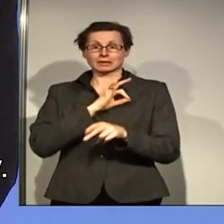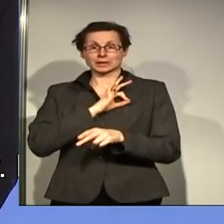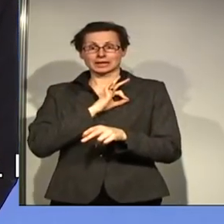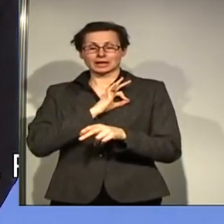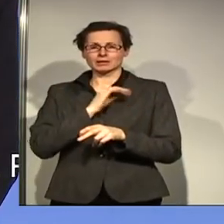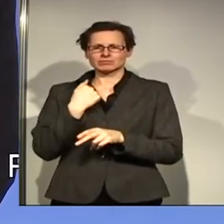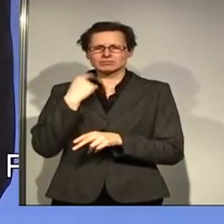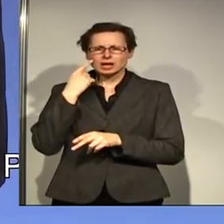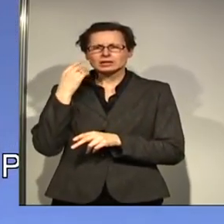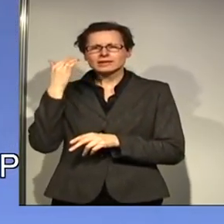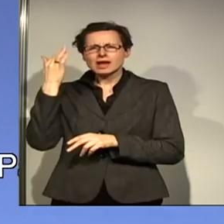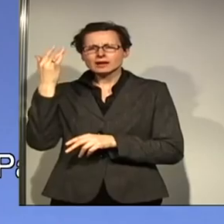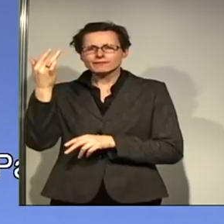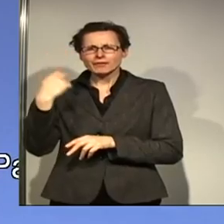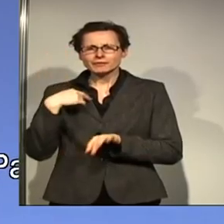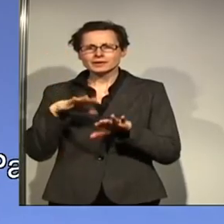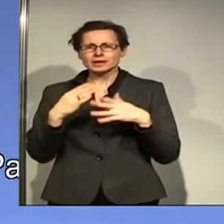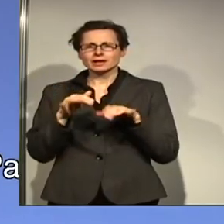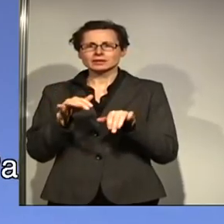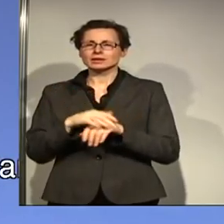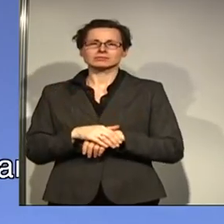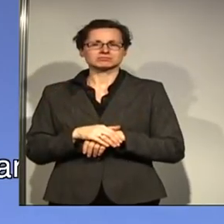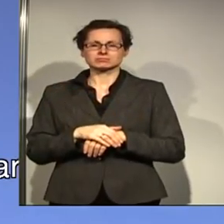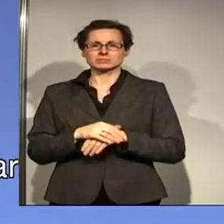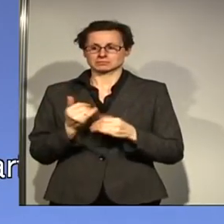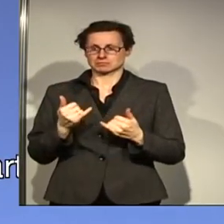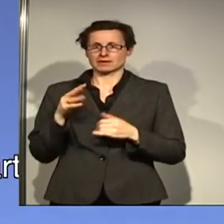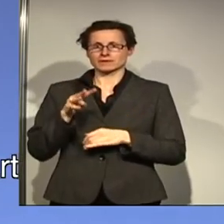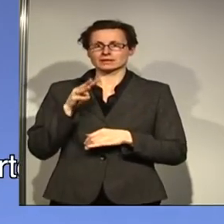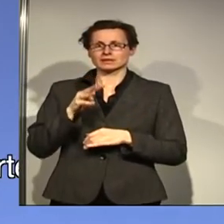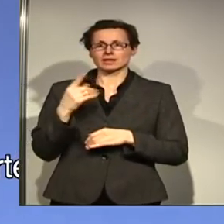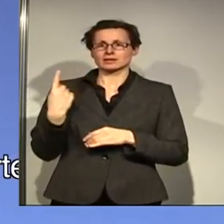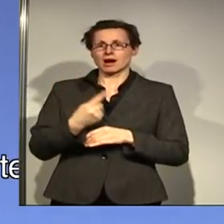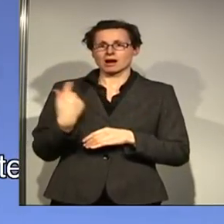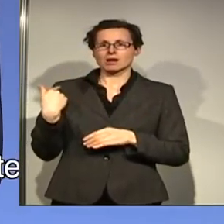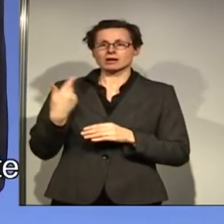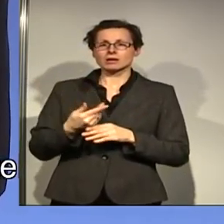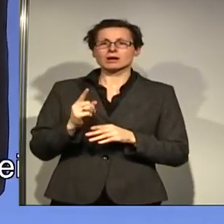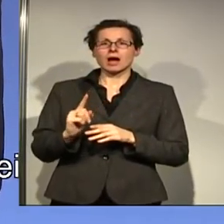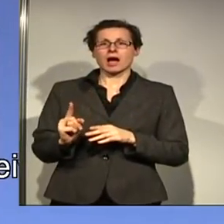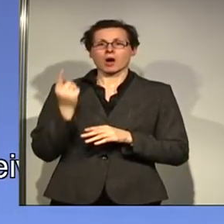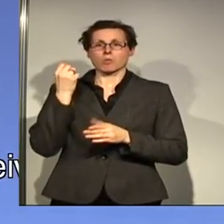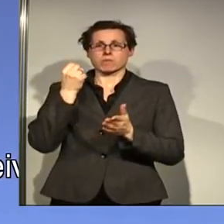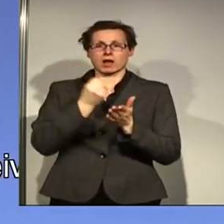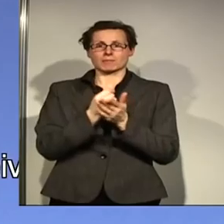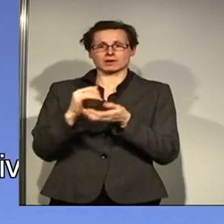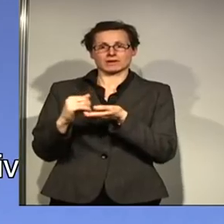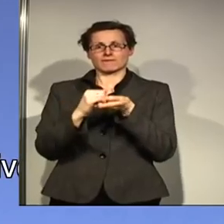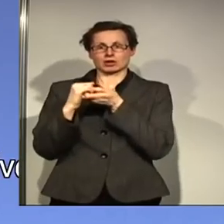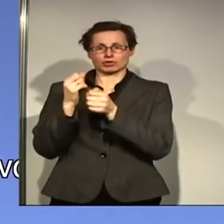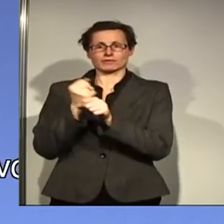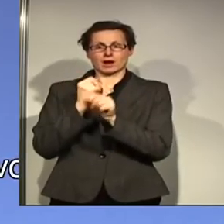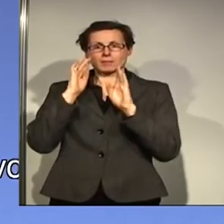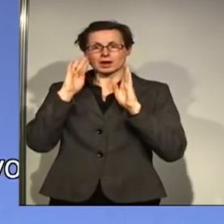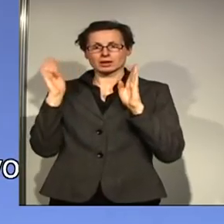bin. Und ja, ich habe die vergangenen 14 Jahre insbesondere auch der hauptamtlichen Gewerkschaftsarbeit gewidmet. Und